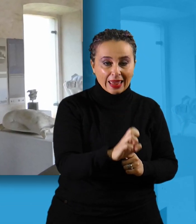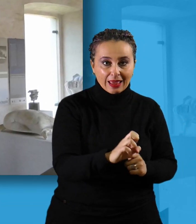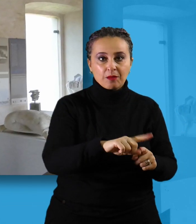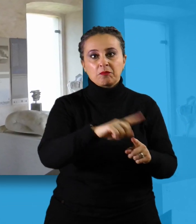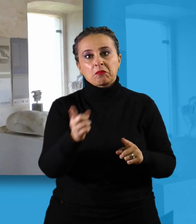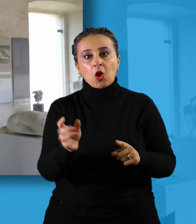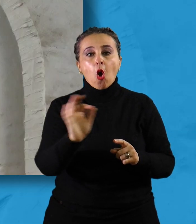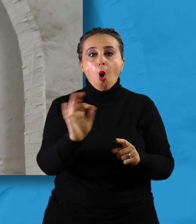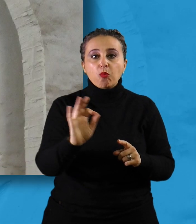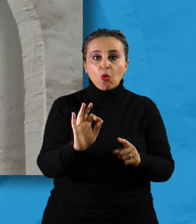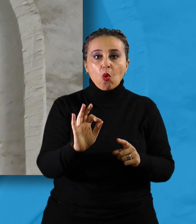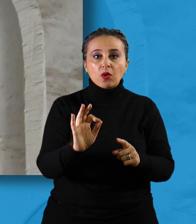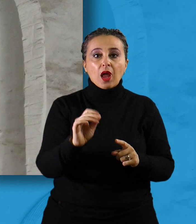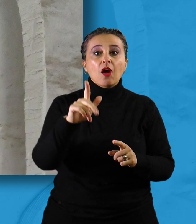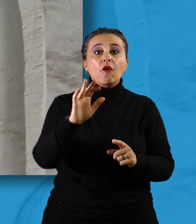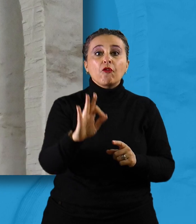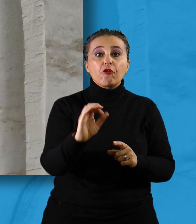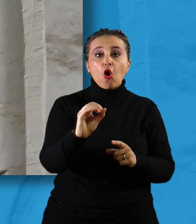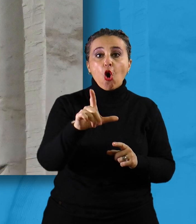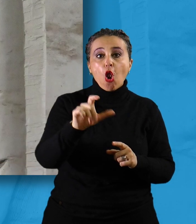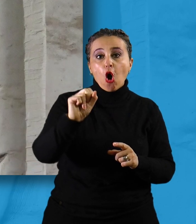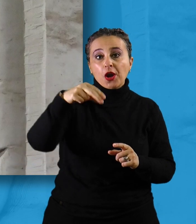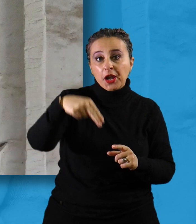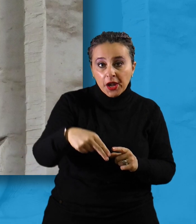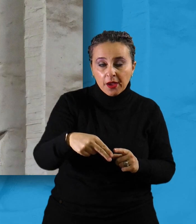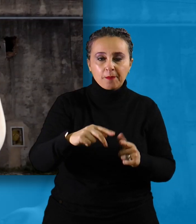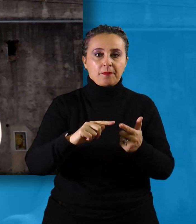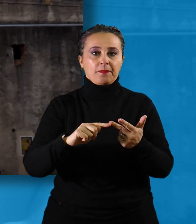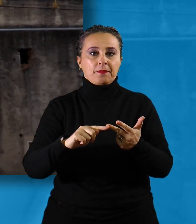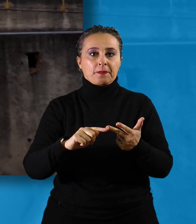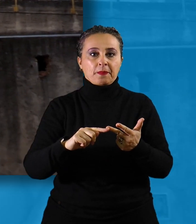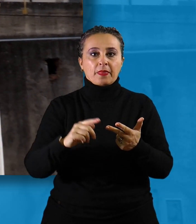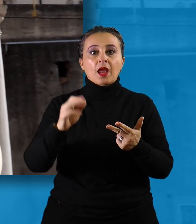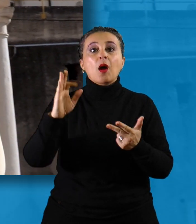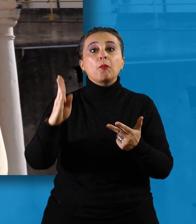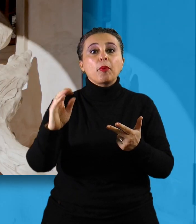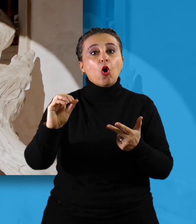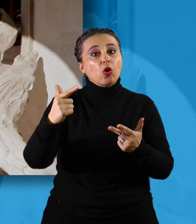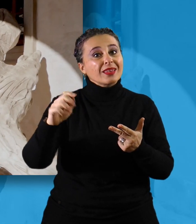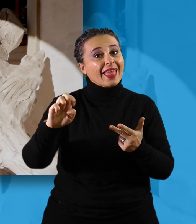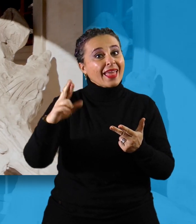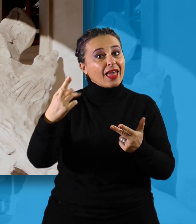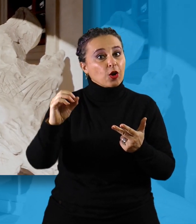e altre incantevoli creazioni di Jean-Michel Follon, Fernando Botero,